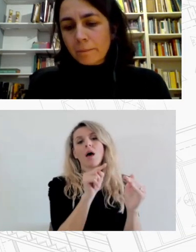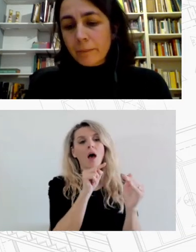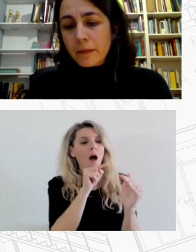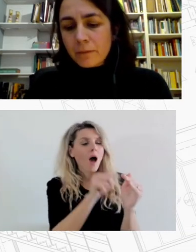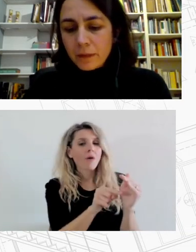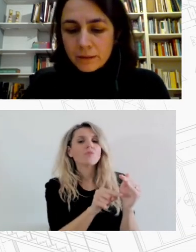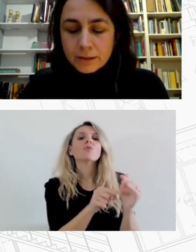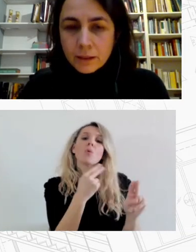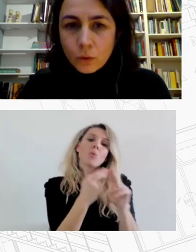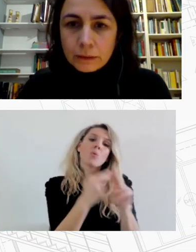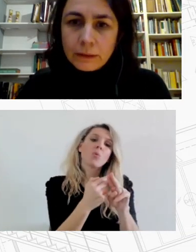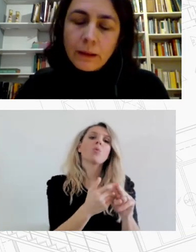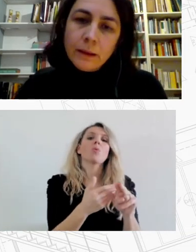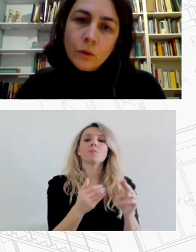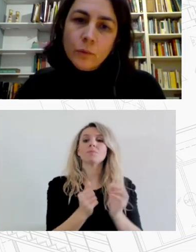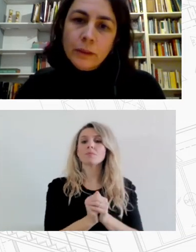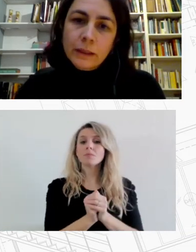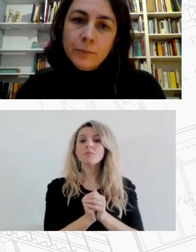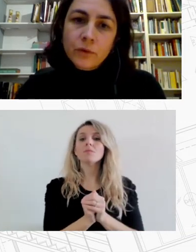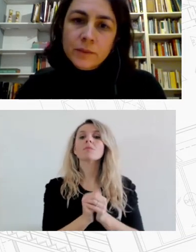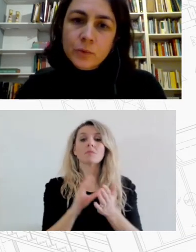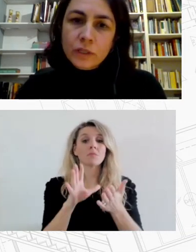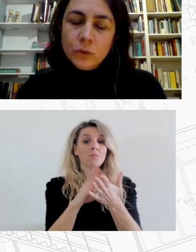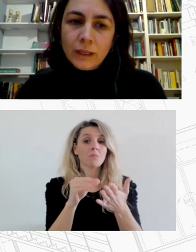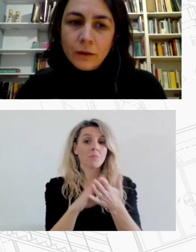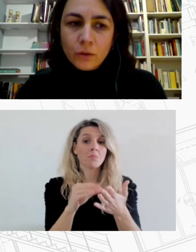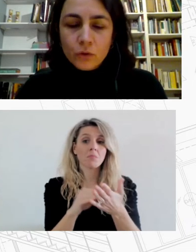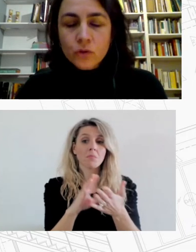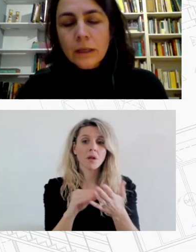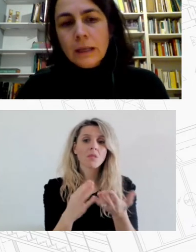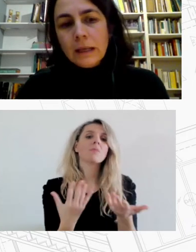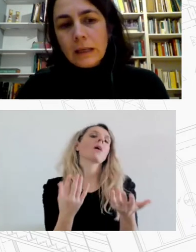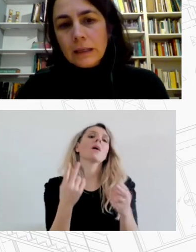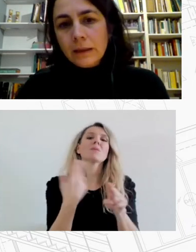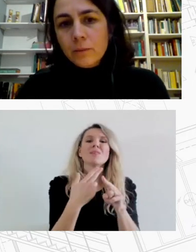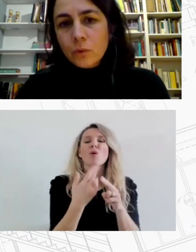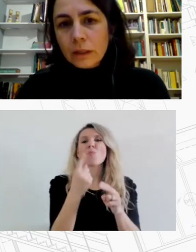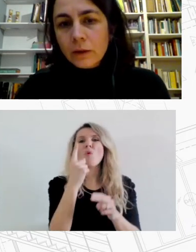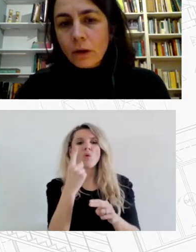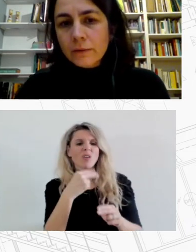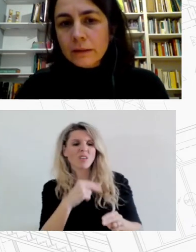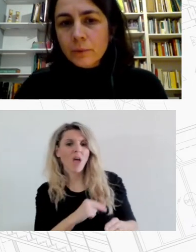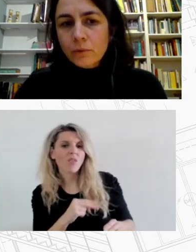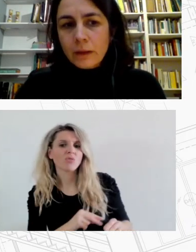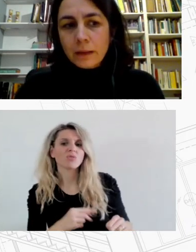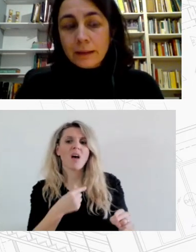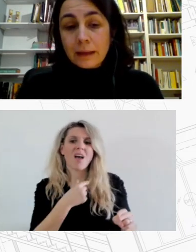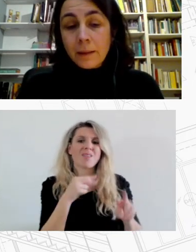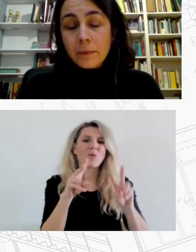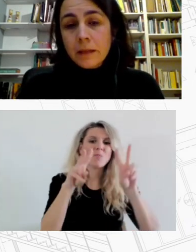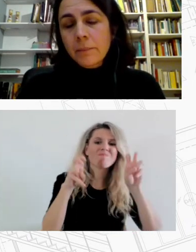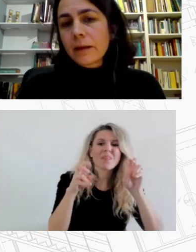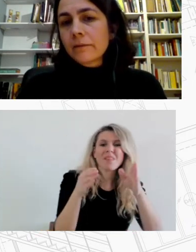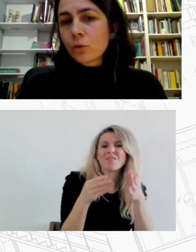μια δραστηριότητα οικονομική που βάζει μπροστά το κέρδος και δημιουργεί όλα αυτά τα προβλήματα